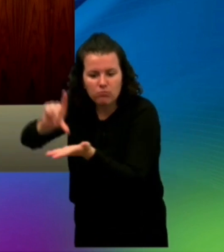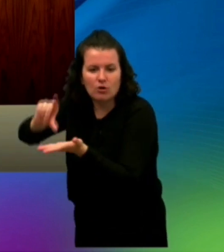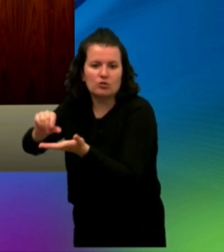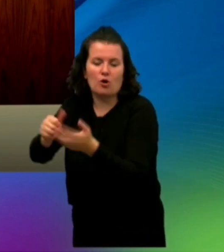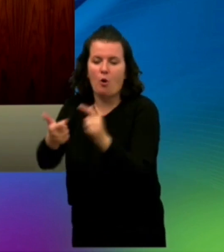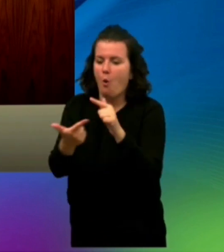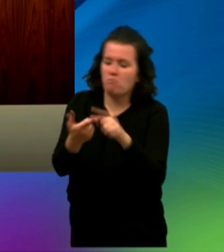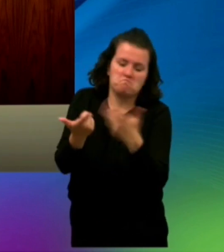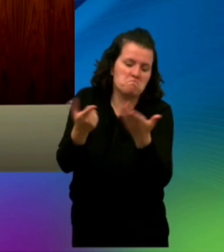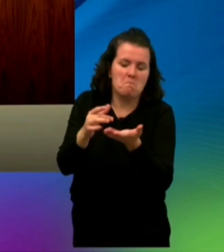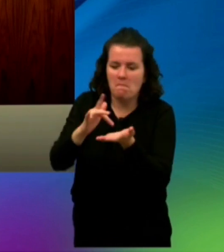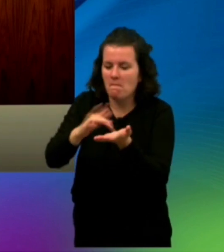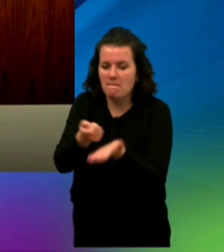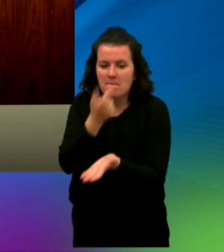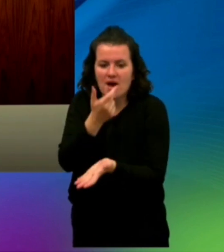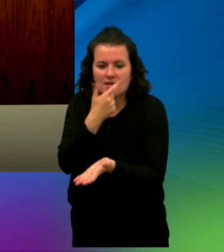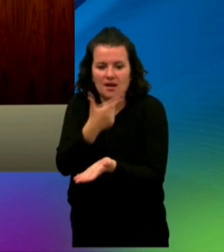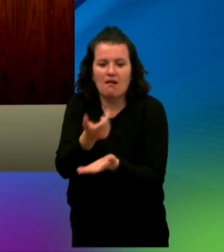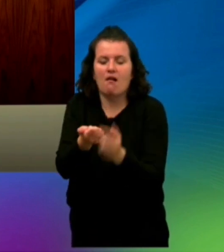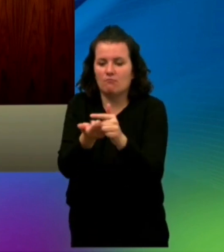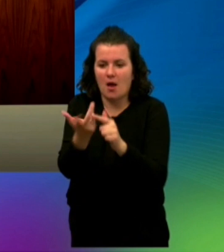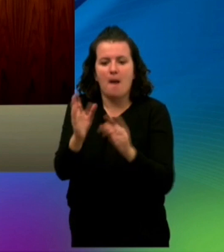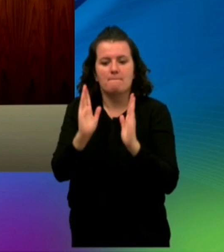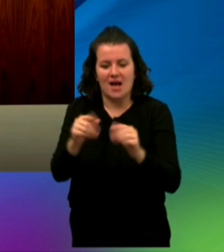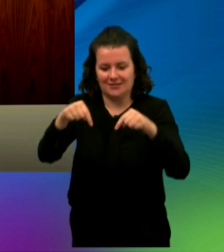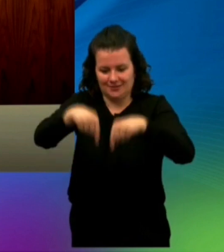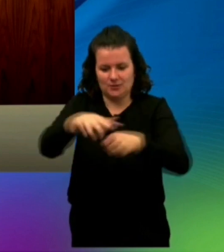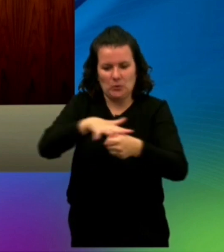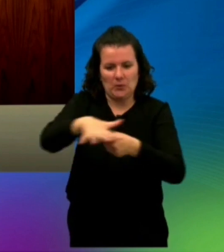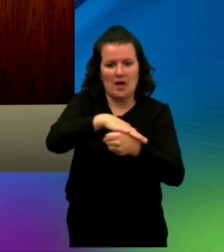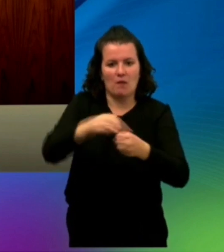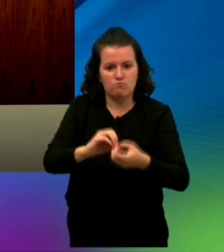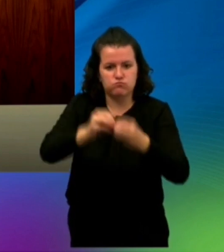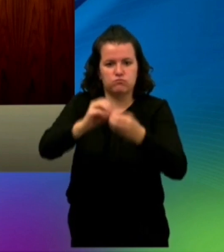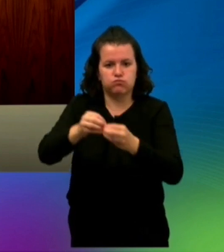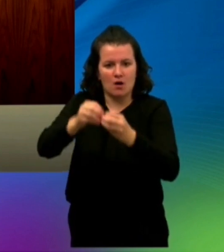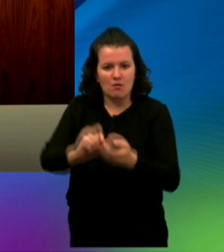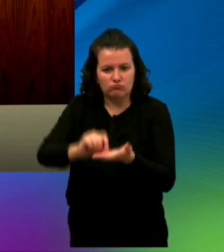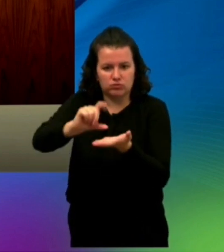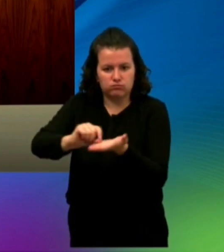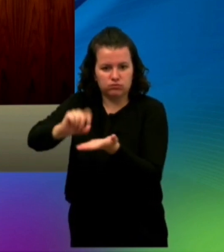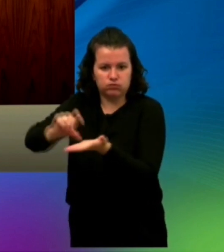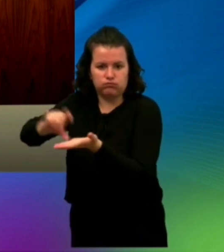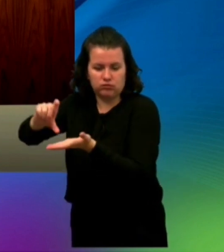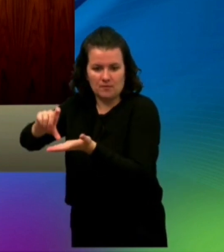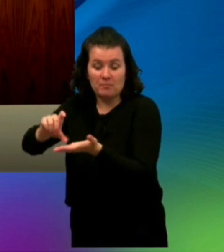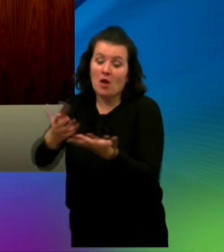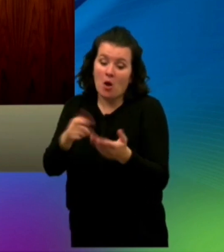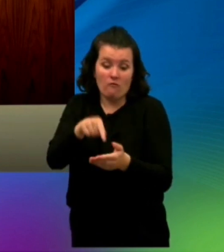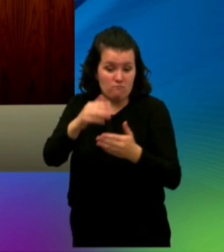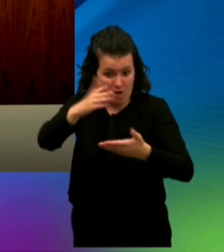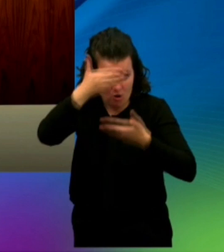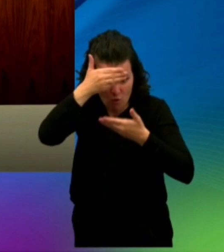التعاون جنوب جنوب كما عملت بلادنا على وضع القطاع الصحي من بين أولويات سياسة الحكومية